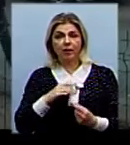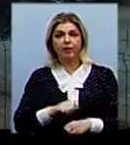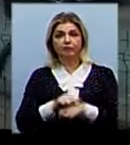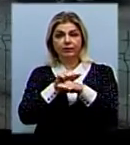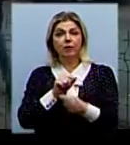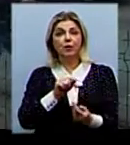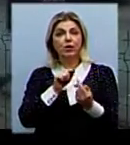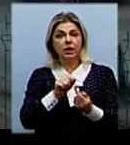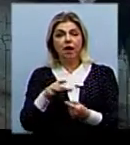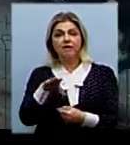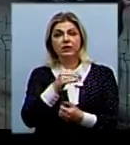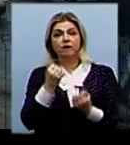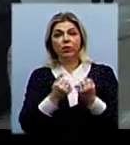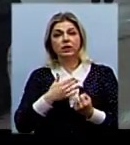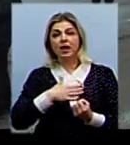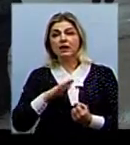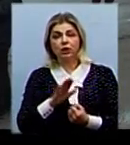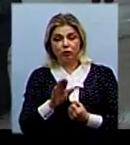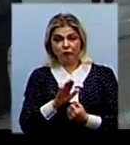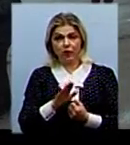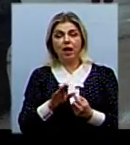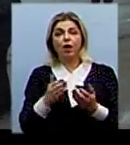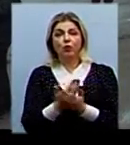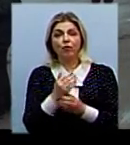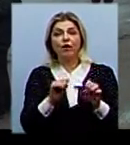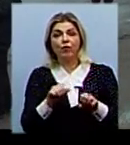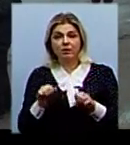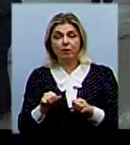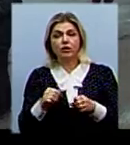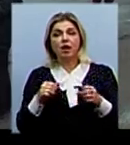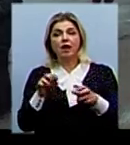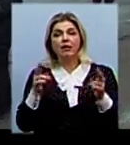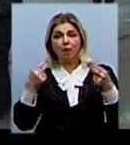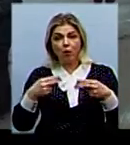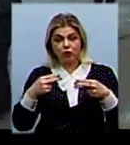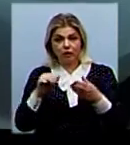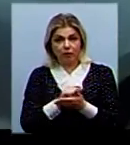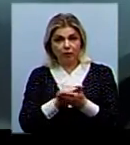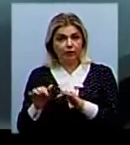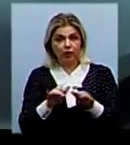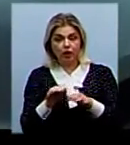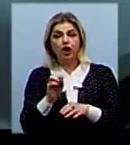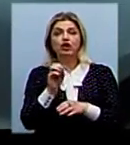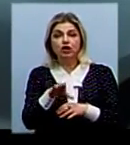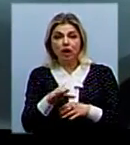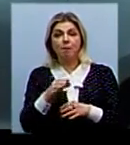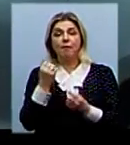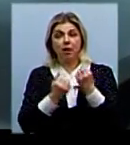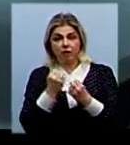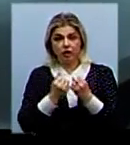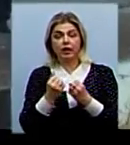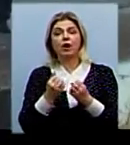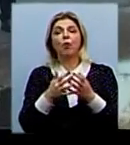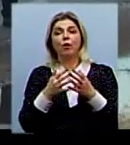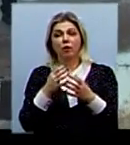Не всі водії задоволені новими можливостями розмитнення автомобілів. Йдеться про те, чим автомобіль старший та чим більший об'єм двигуна,